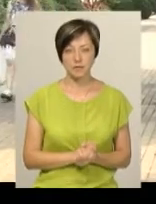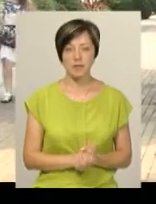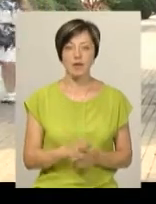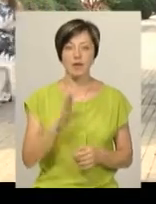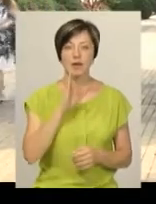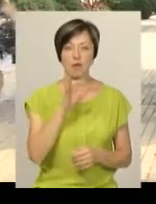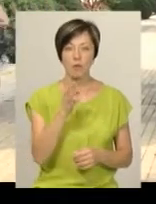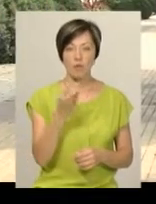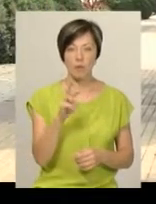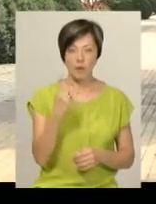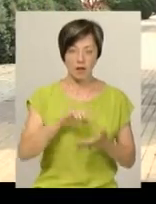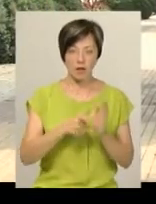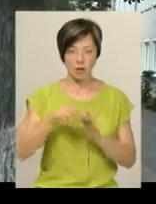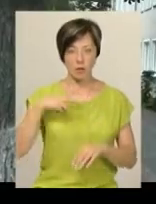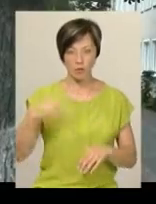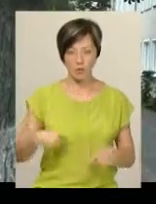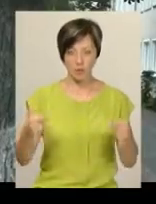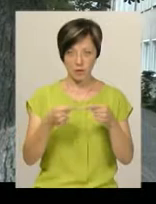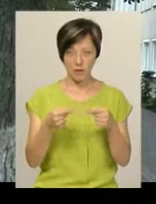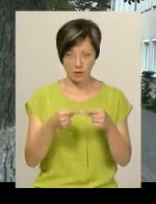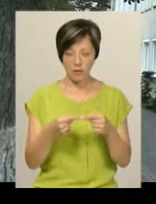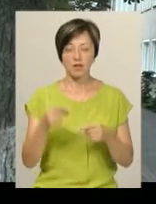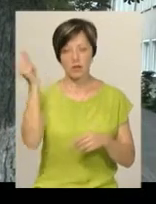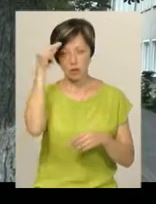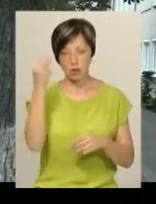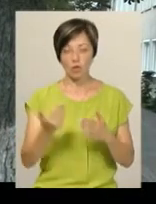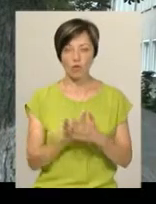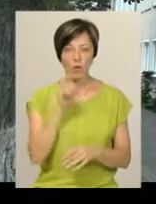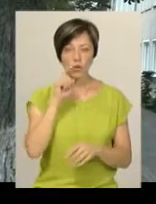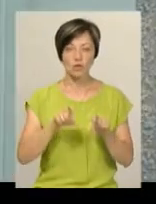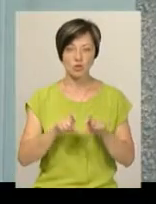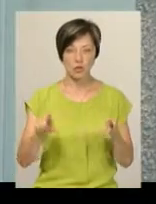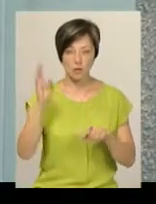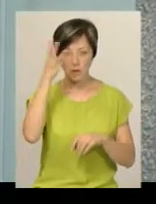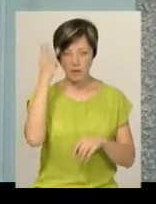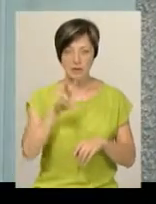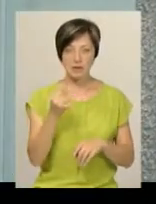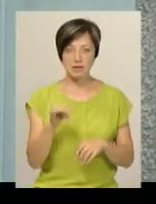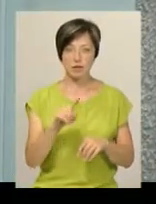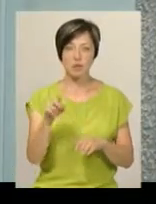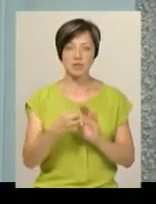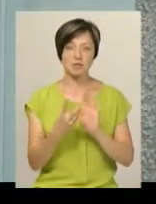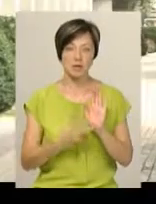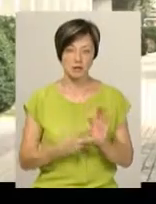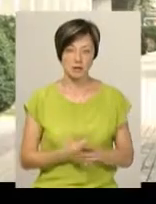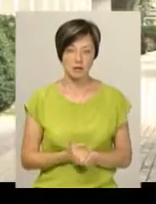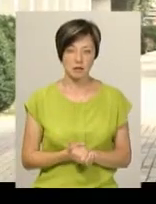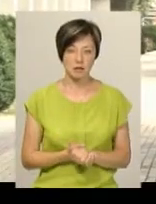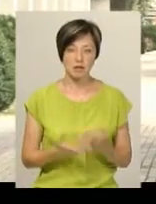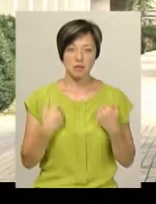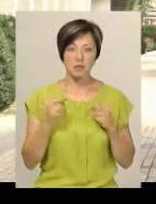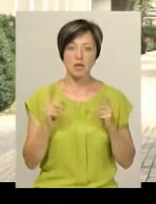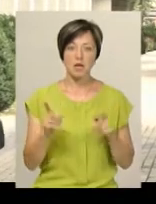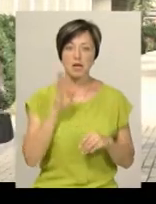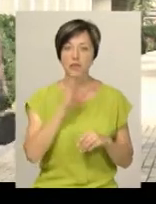першокласниць. Її донька навчатиметься відповідно до освітньої реформи «Нова українська школа» у Хмельничкому ліцеї номер 17. Мені як мамі